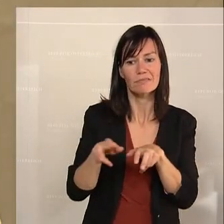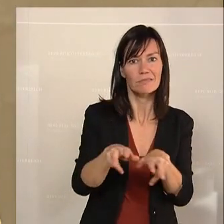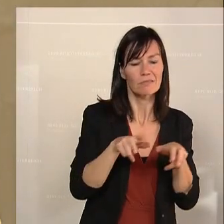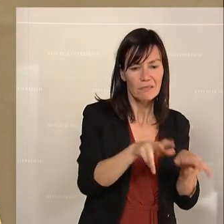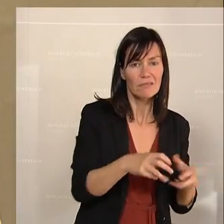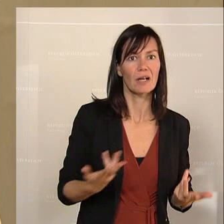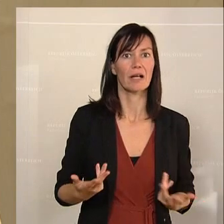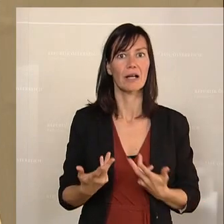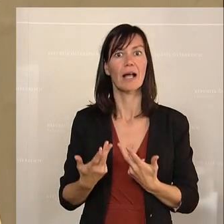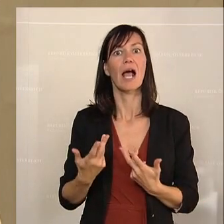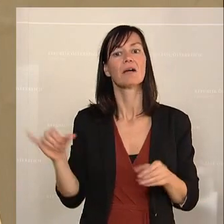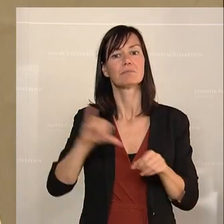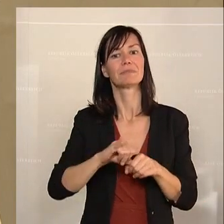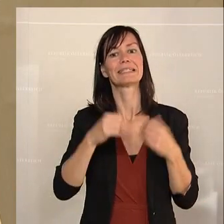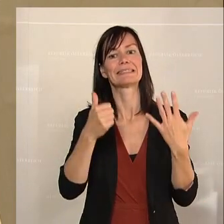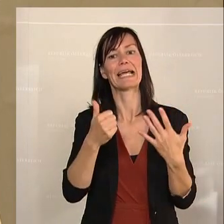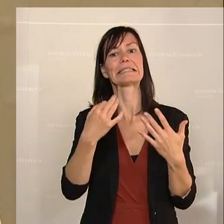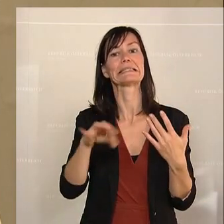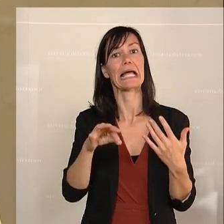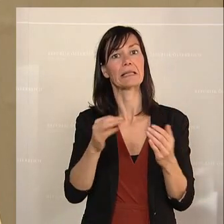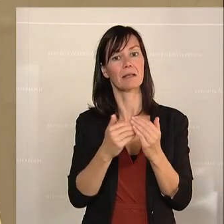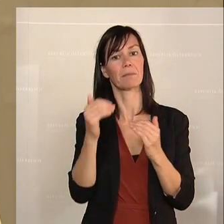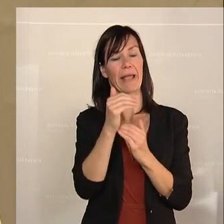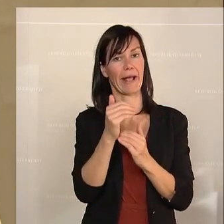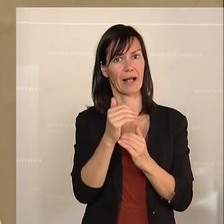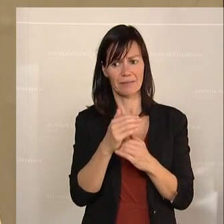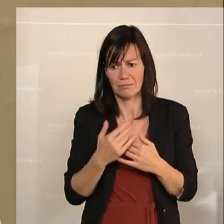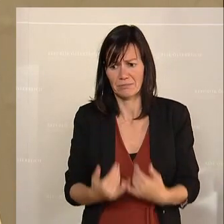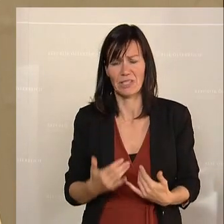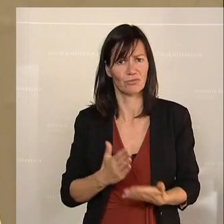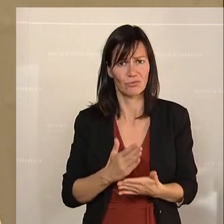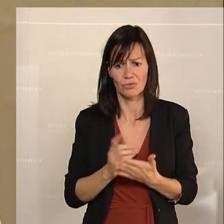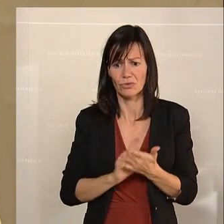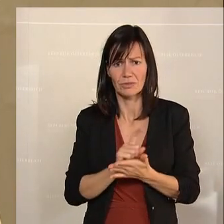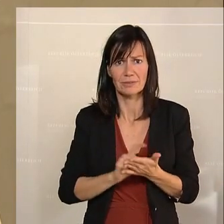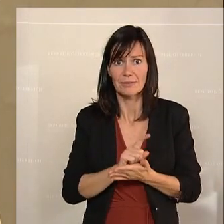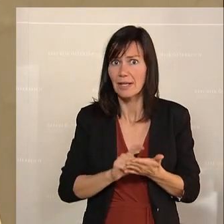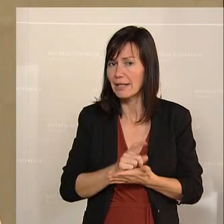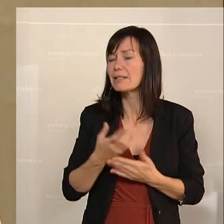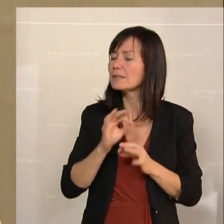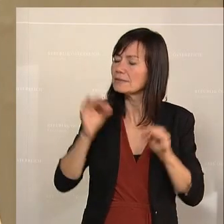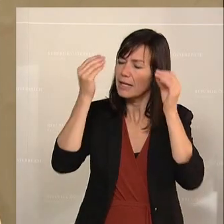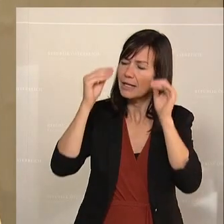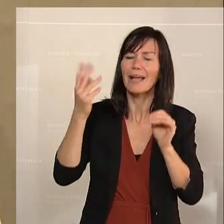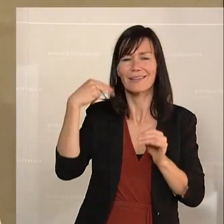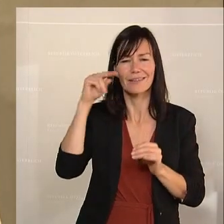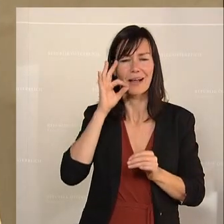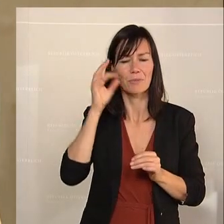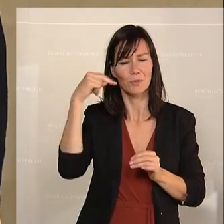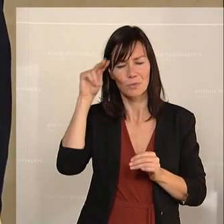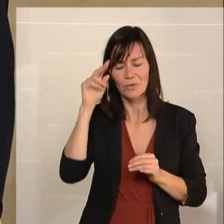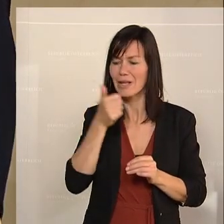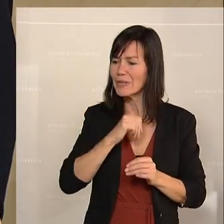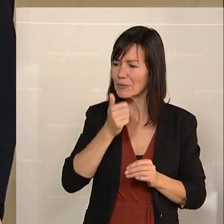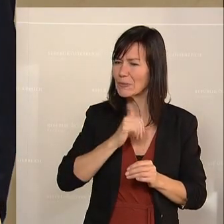um sechs Cent teurer werden. Und das in Zeiten wie diesen. Also, meine sehr geehrten Damen und Herren von den Grünen, ich verstehe, dass Sie alle an Hunden schauen. Ich würde mich